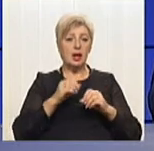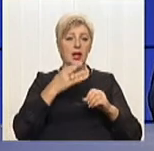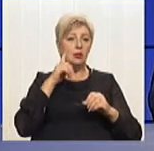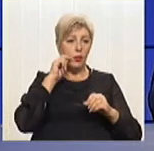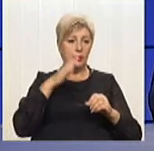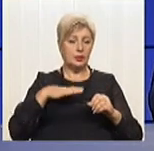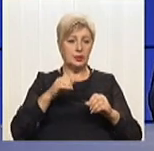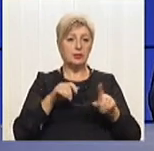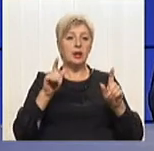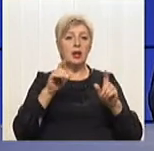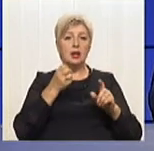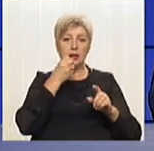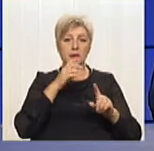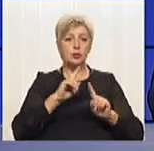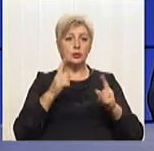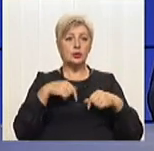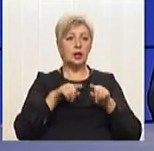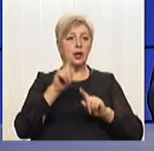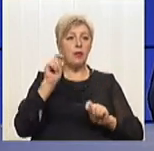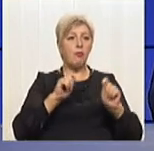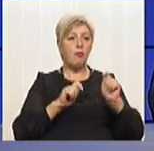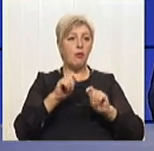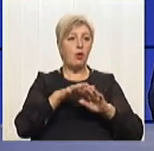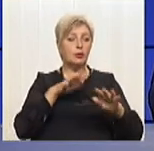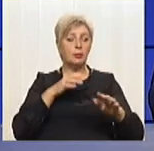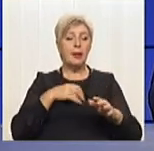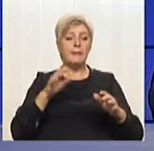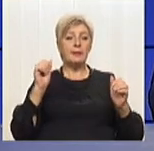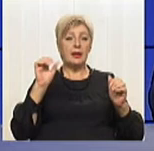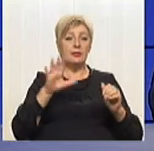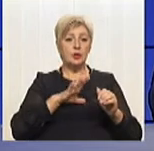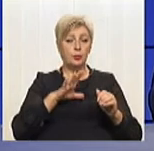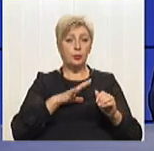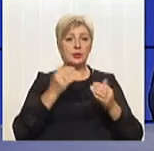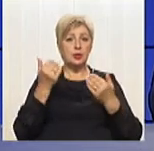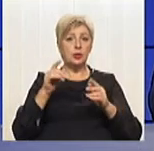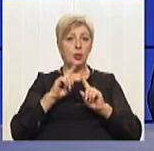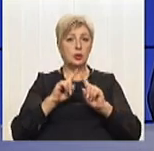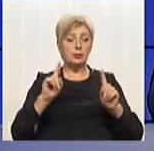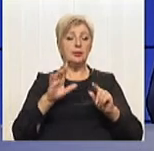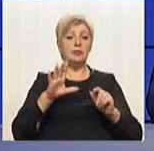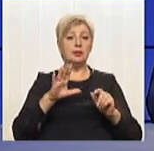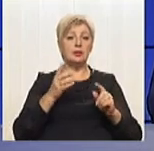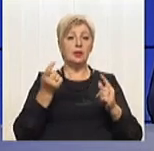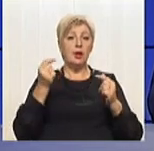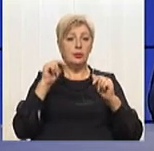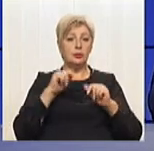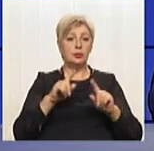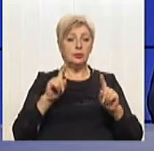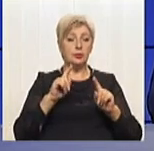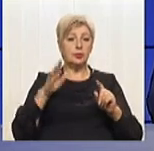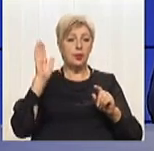такий форум відбувся. Його особливість була в тому, що проблематика чисто